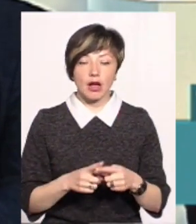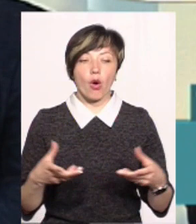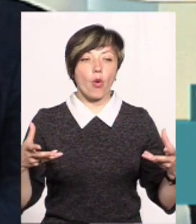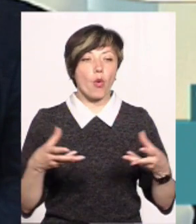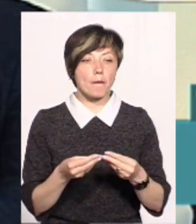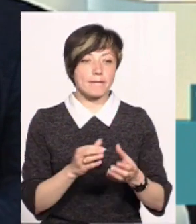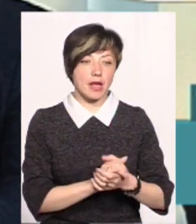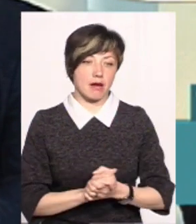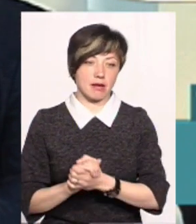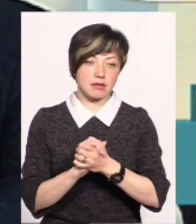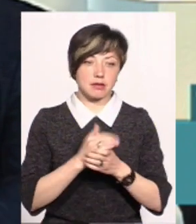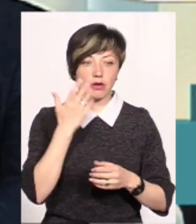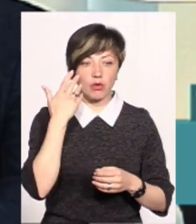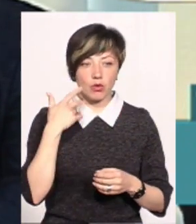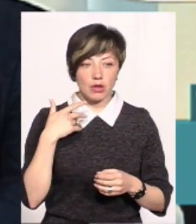кооперація.